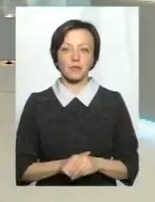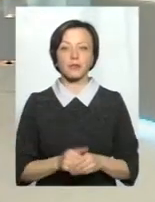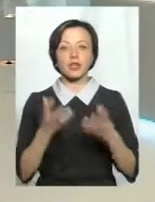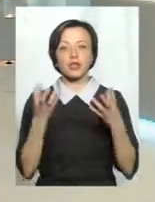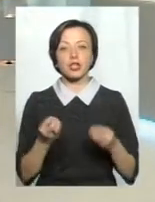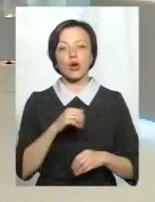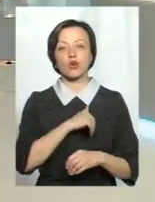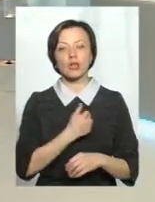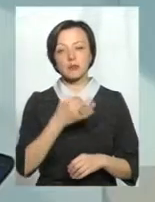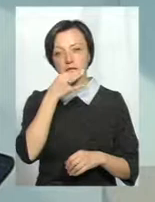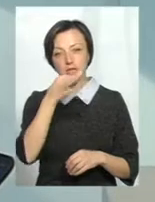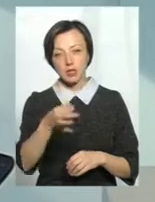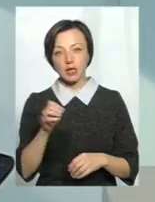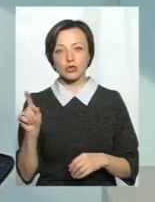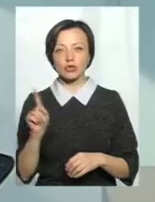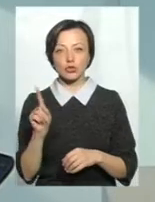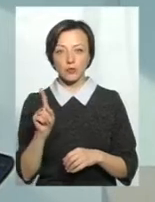ще хотіла би сказати, що